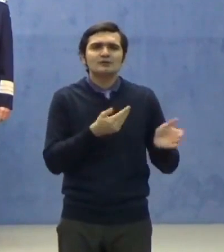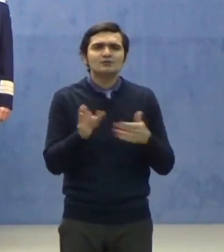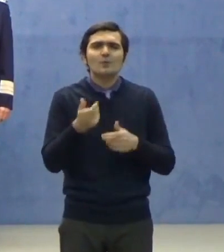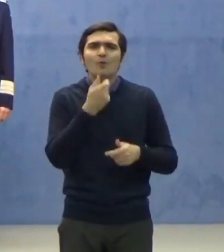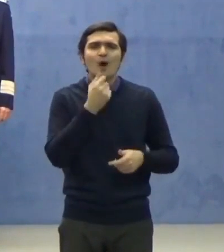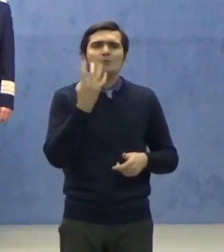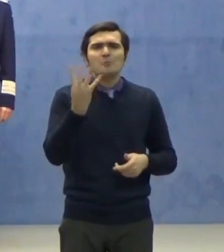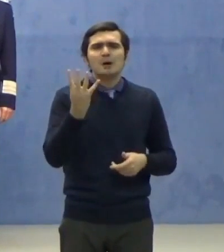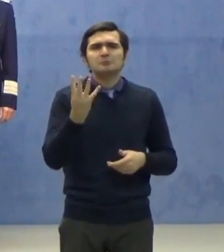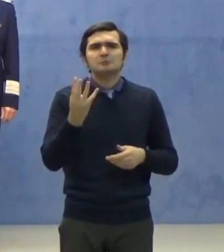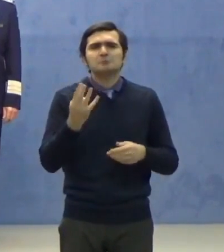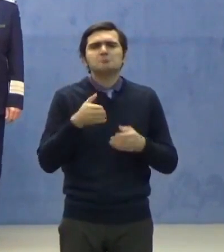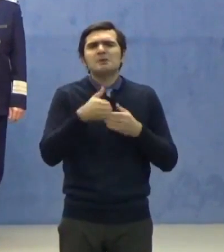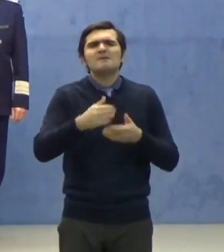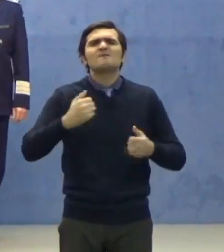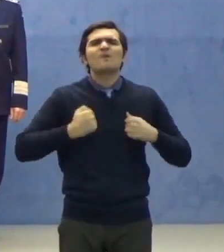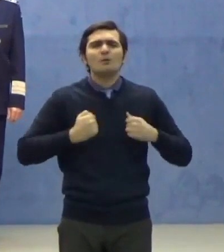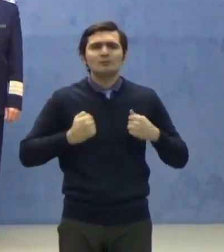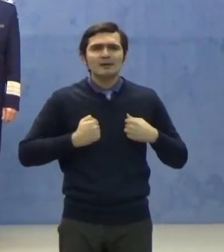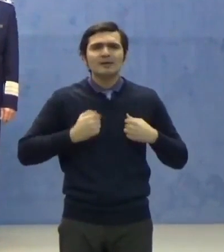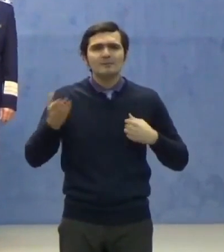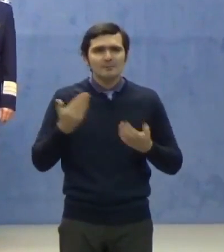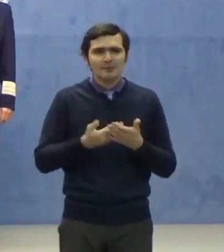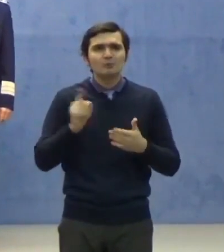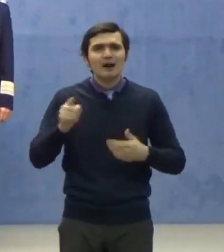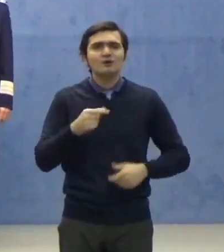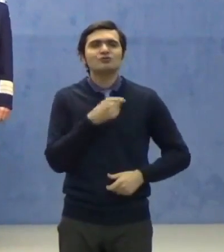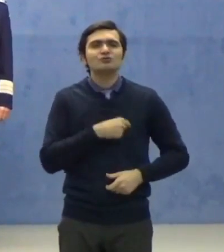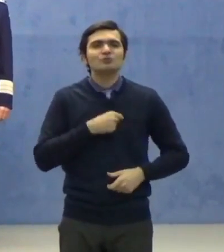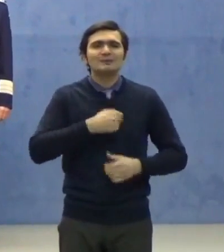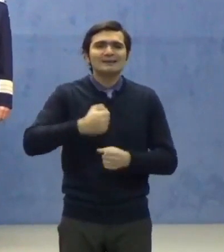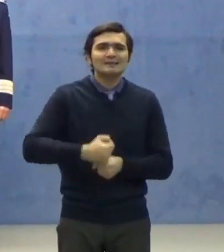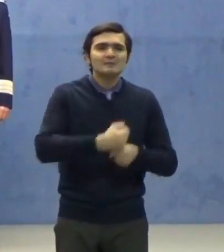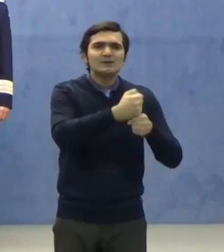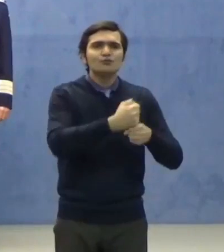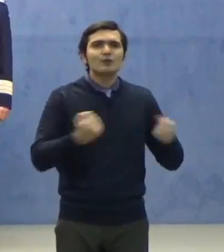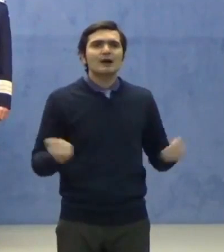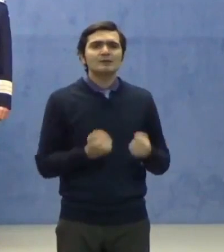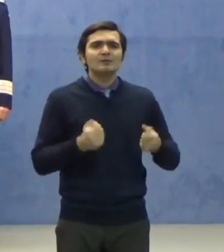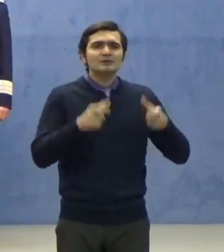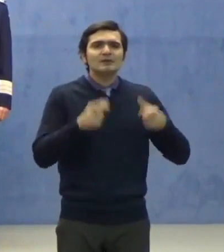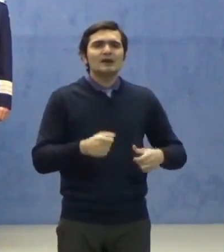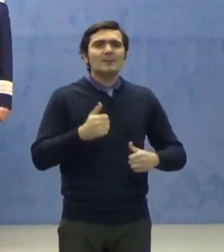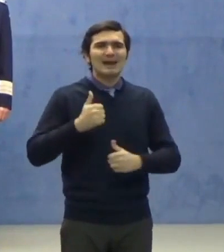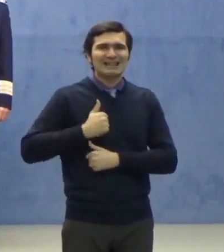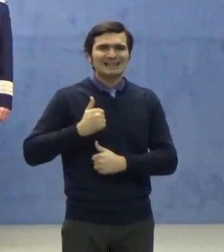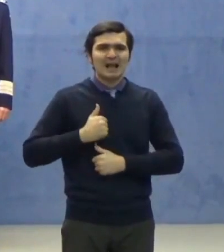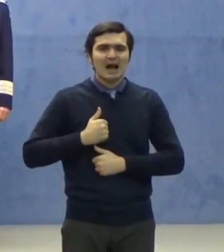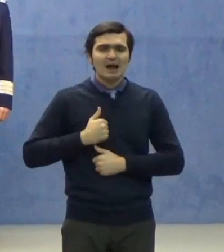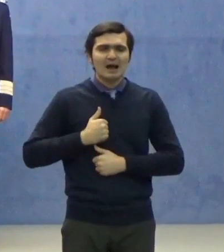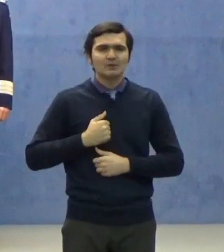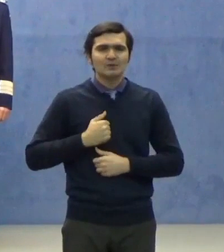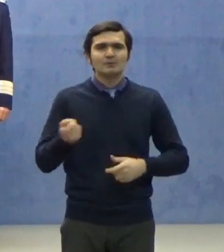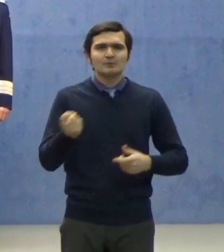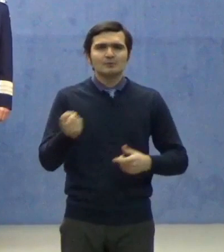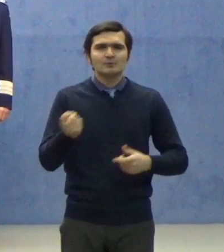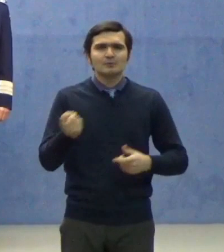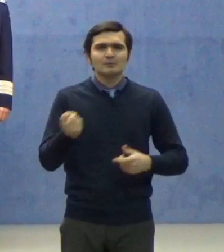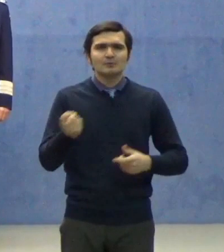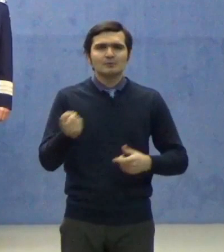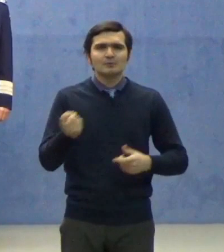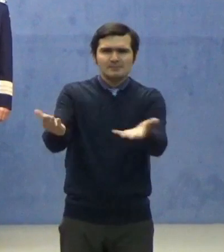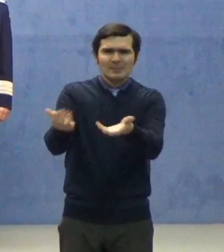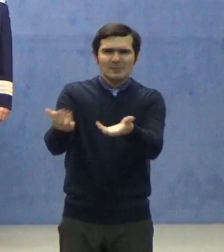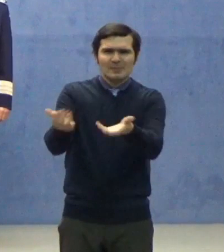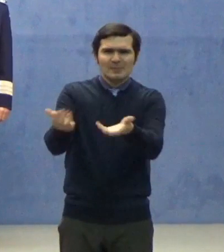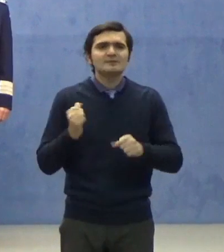bază de voluntariat pentru a sprijini activitățile din camerele de gardă. Studenții recrutați desfășoară activități de